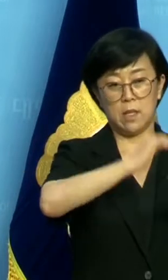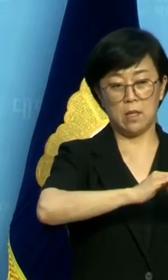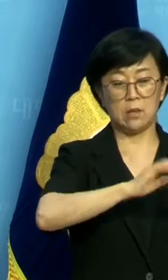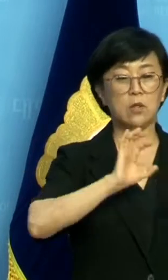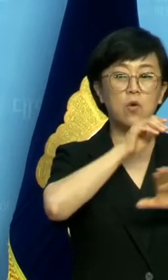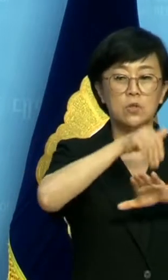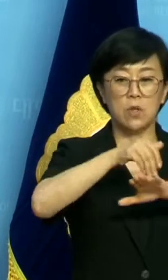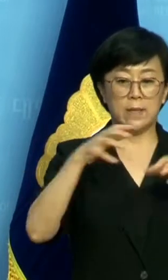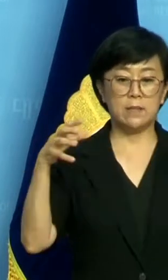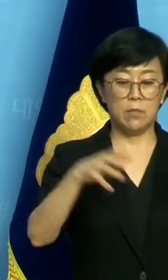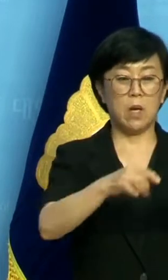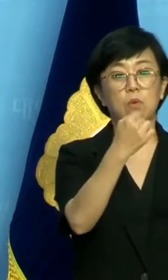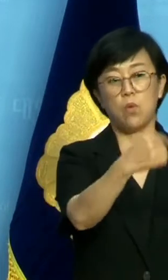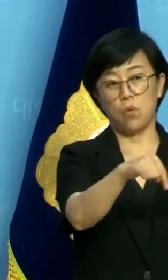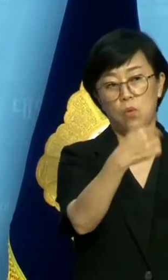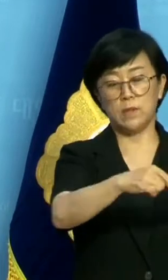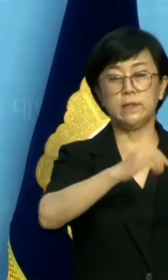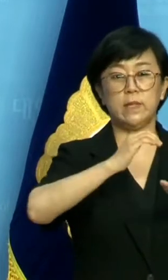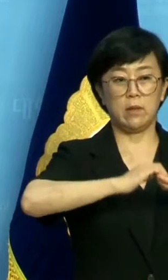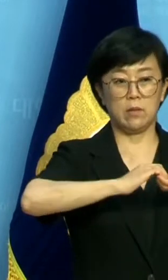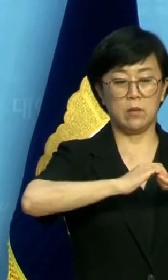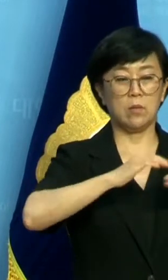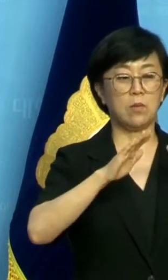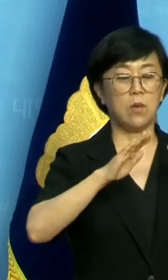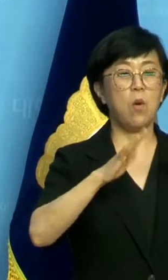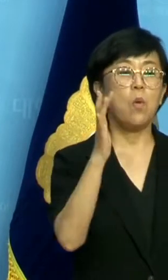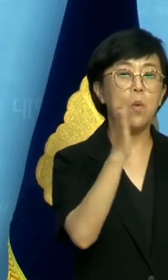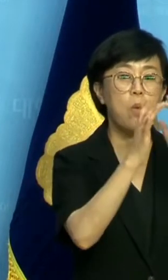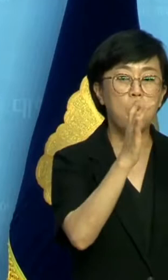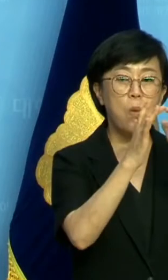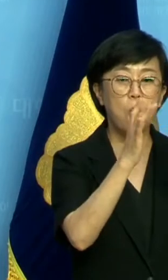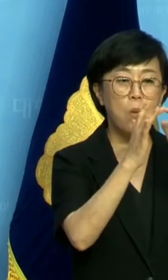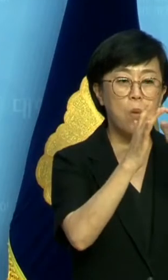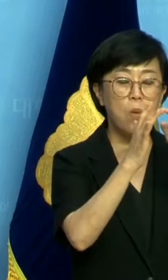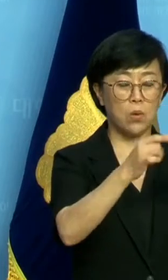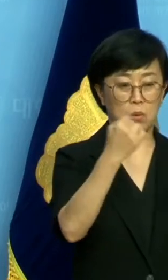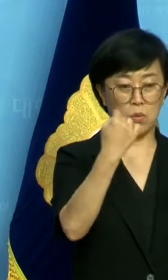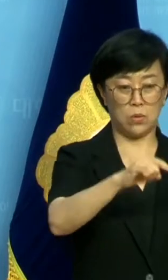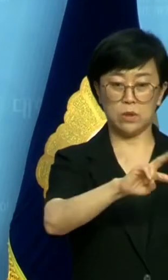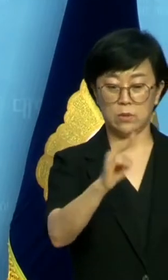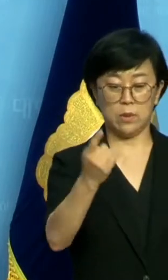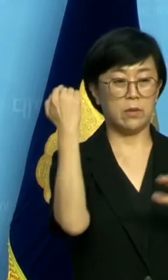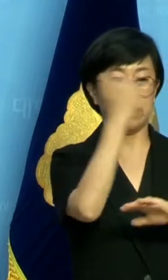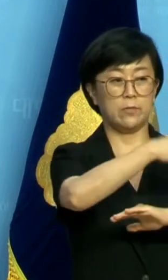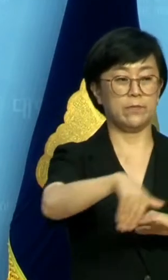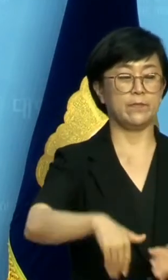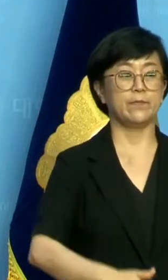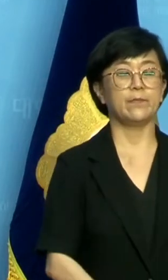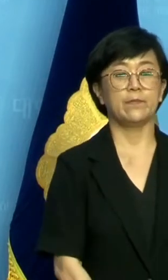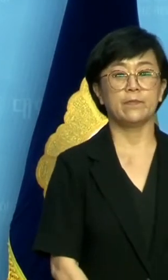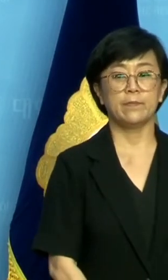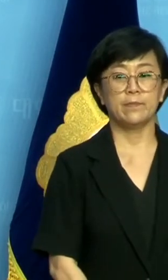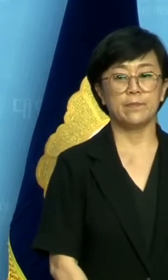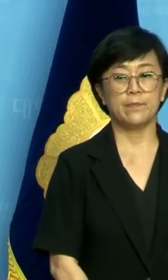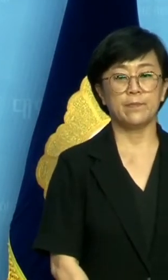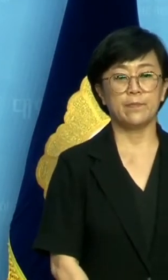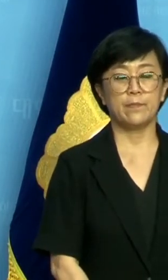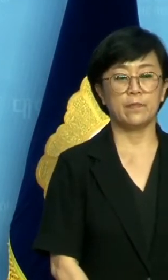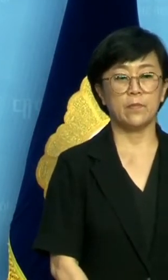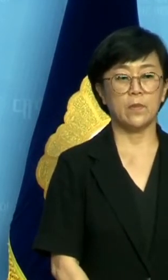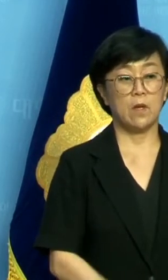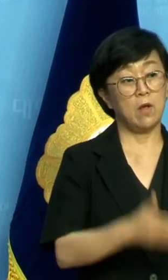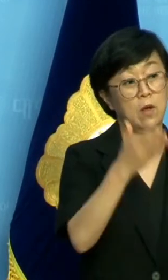집합 교육을 제안해 온라인으로 대체할 계획입니다 이상